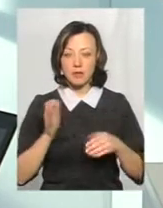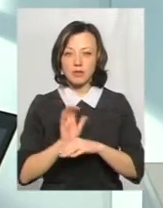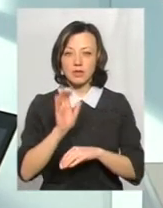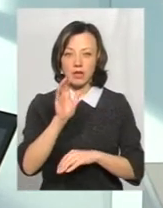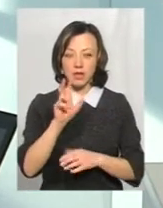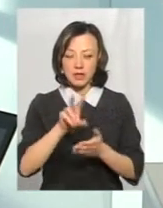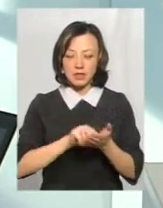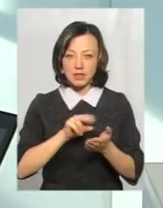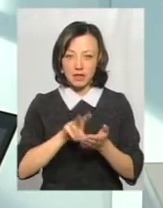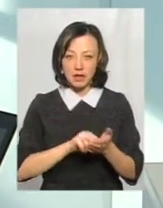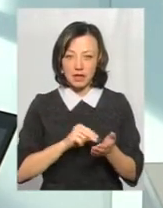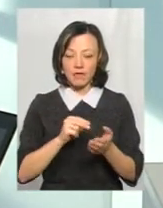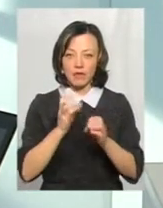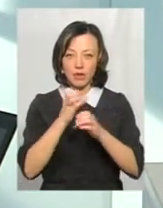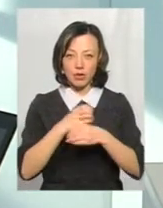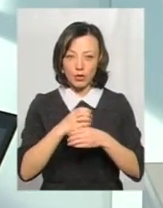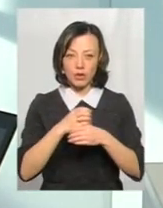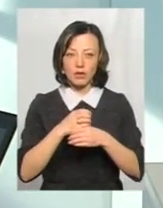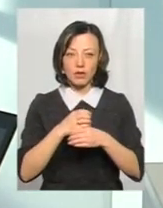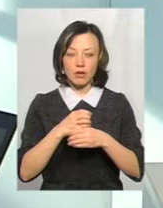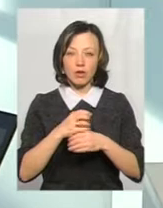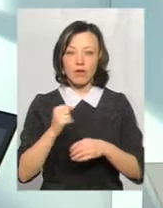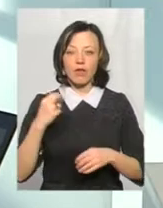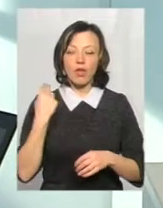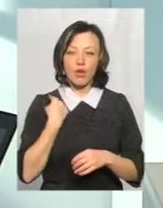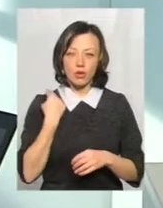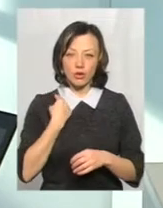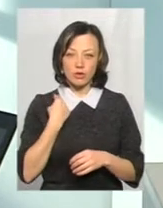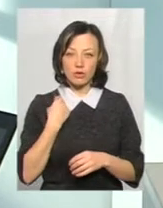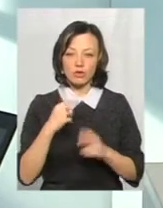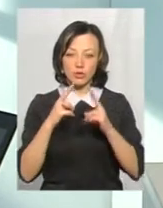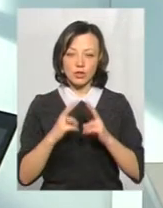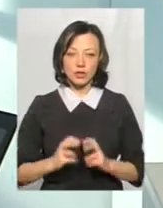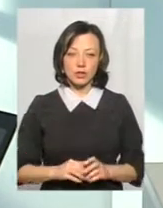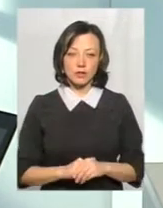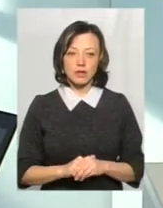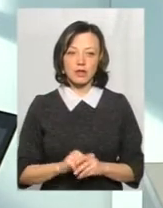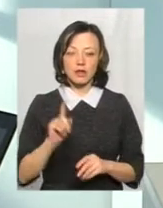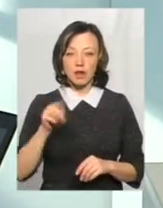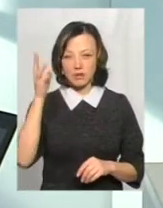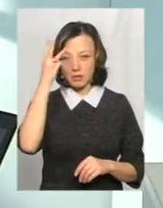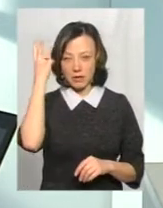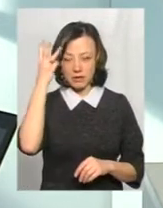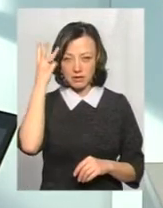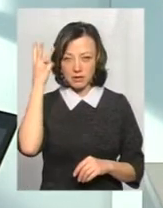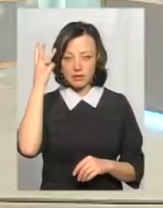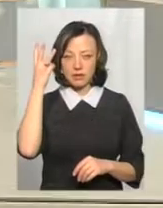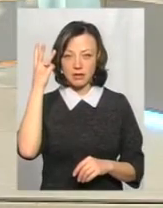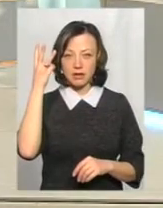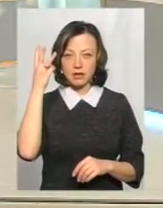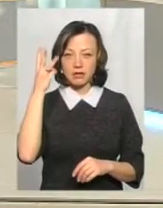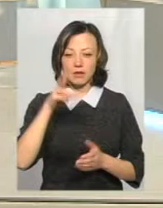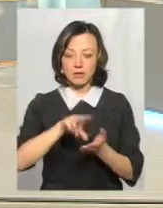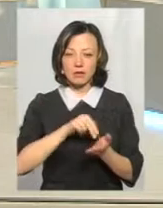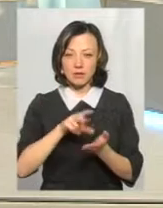ці зразки посилаються в лабораторію в Лондон для дослідження. Навіть з Хмельницької, в